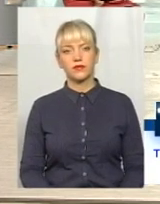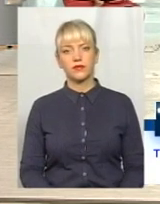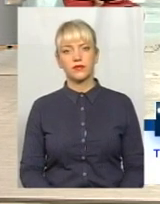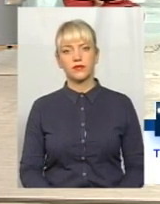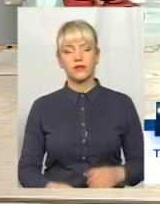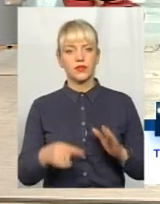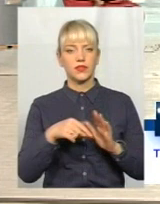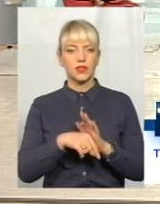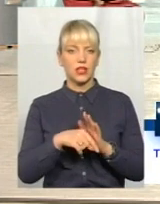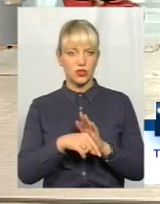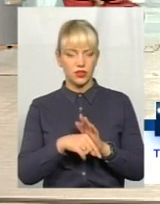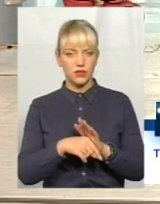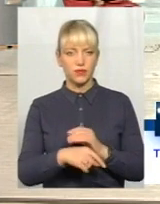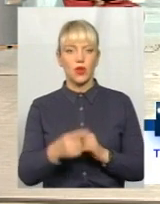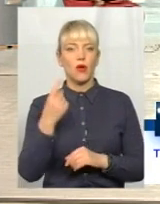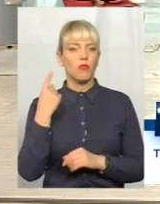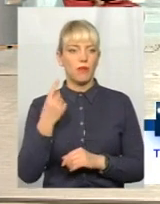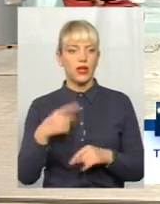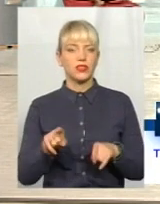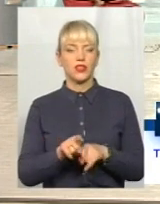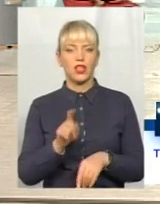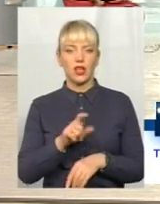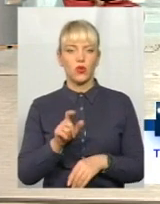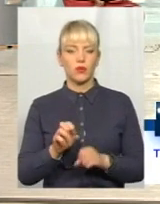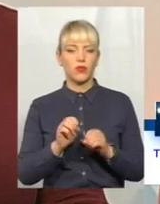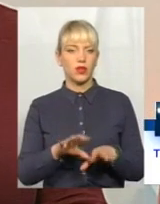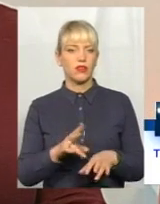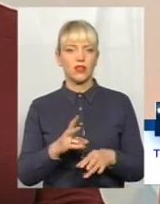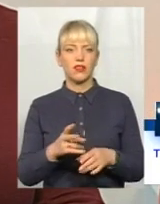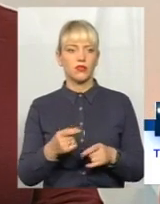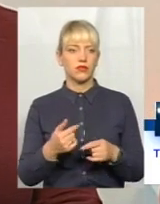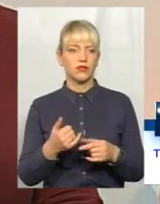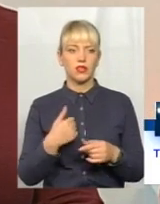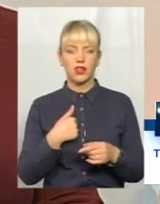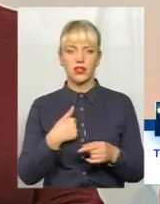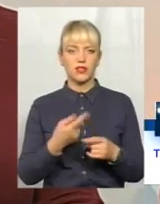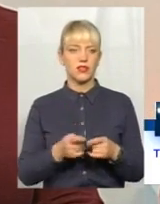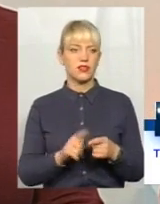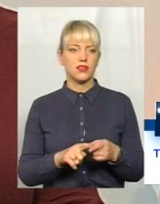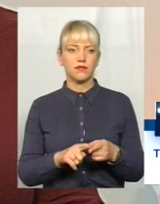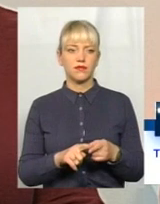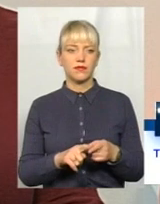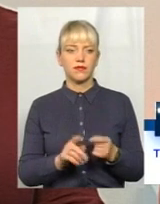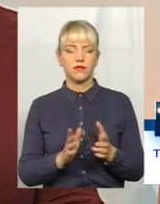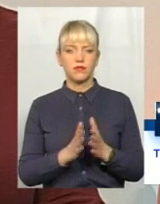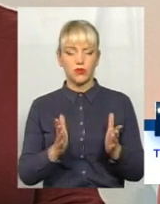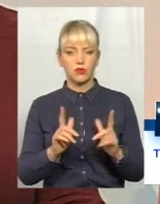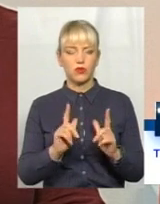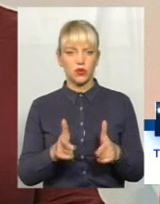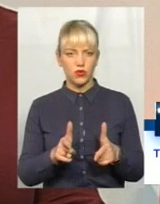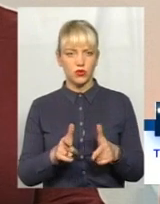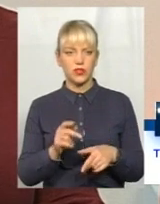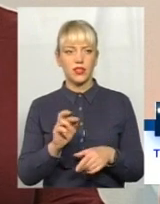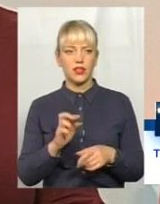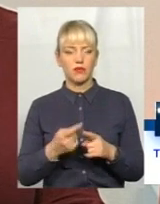Значить, ну, по-перше, що такі люди покинуті, не призволяючи, я з цим більшістю погоджуюся,